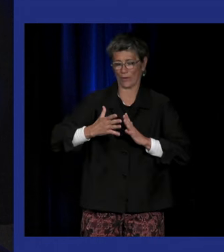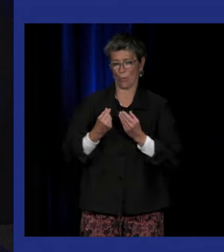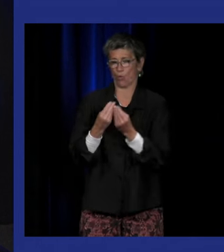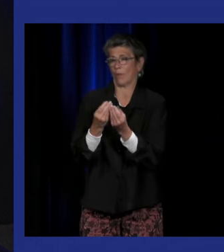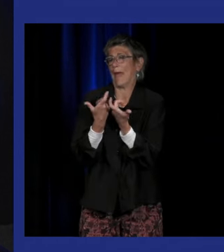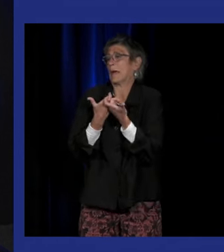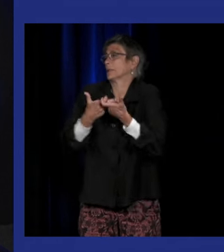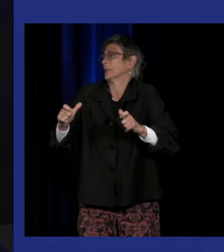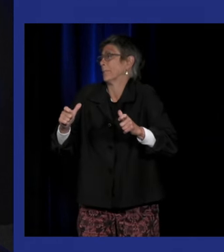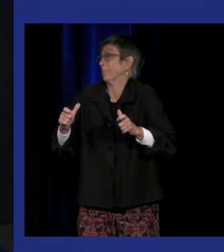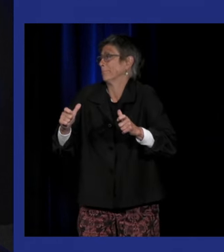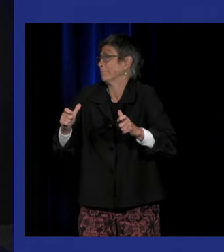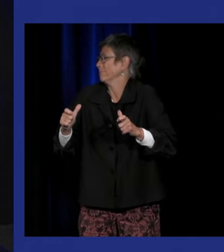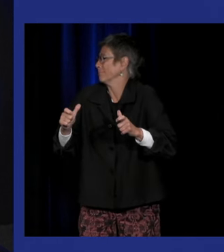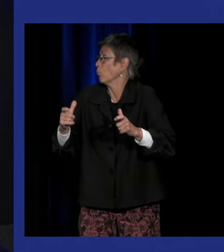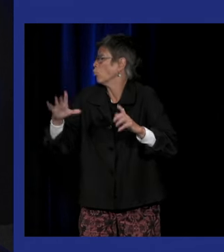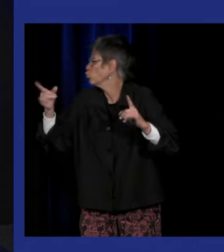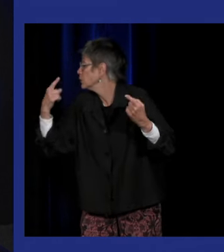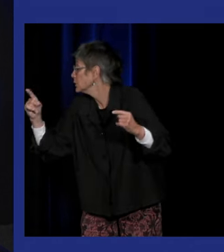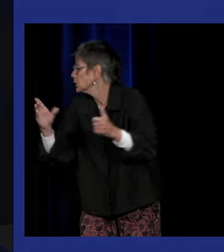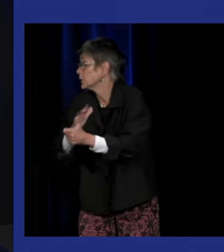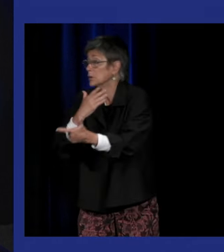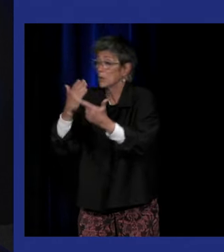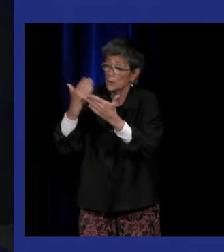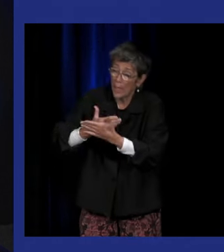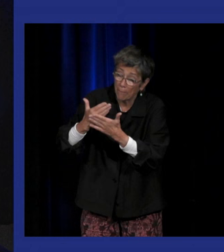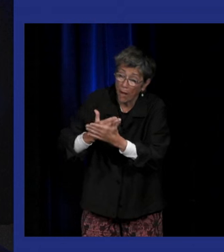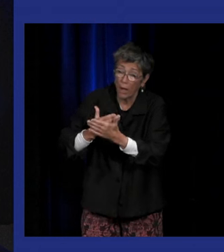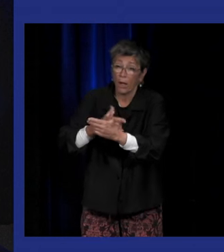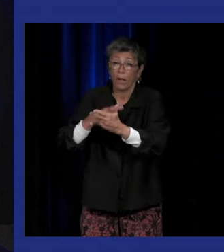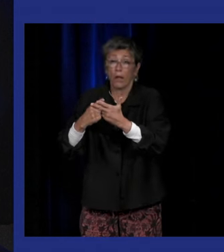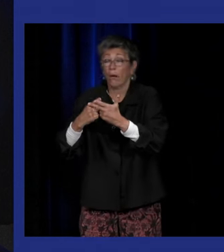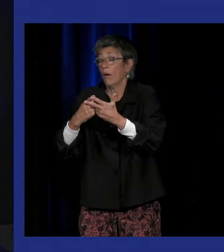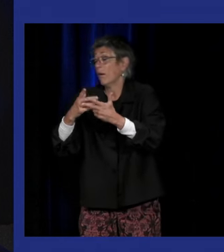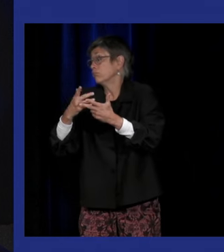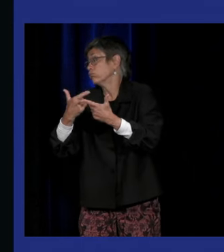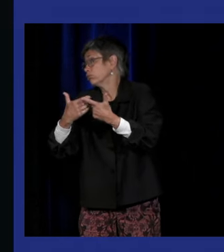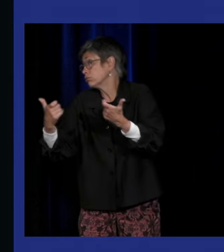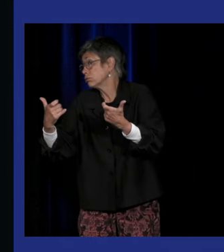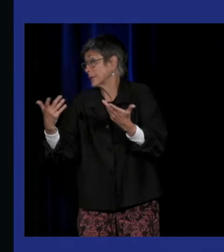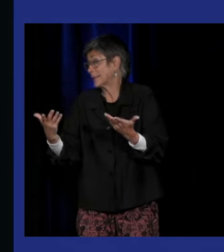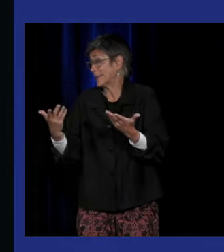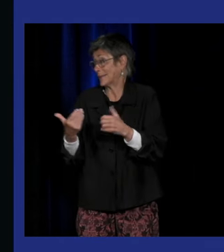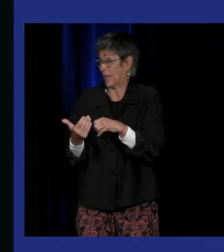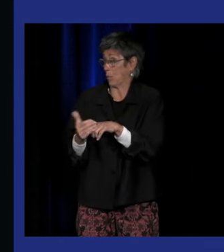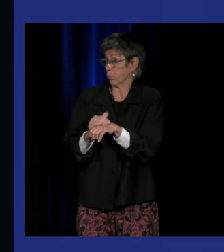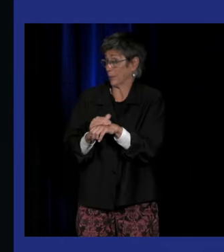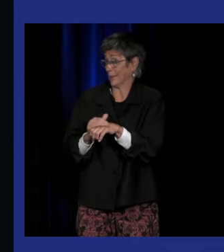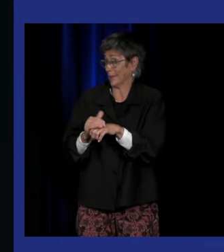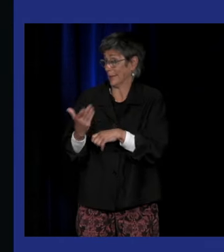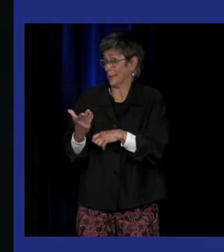artistique aux sourds que ce soit dans la musique que ce soit dans le cinéma que ce soit dans différentes manifestations et donc de cette politique